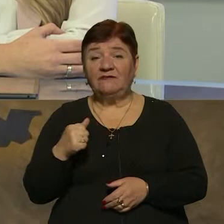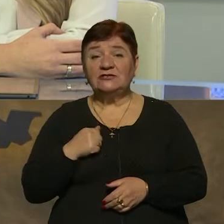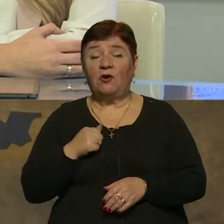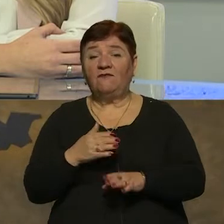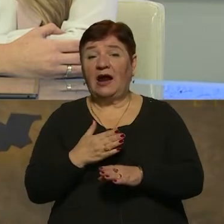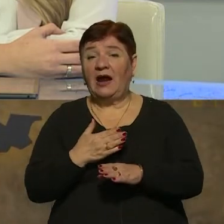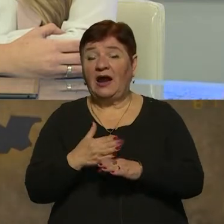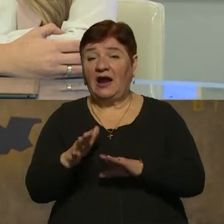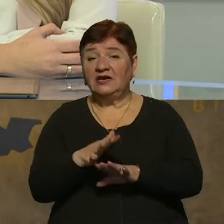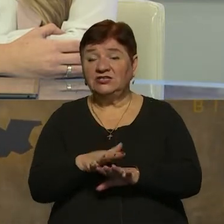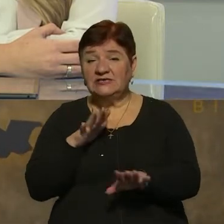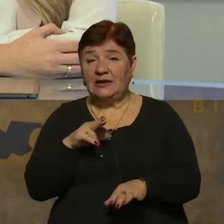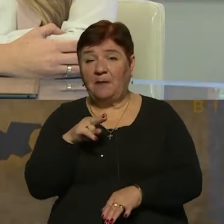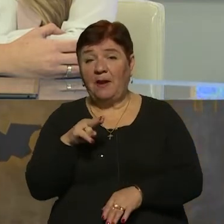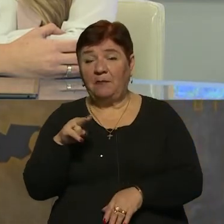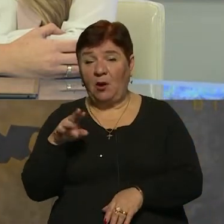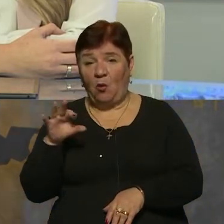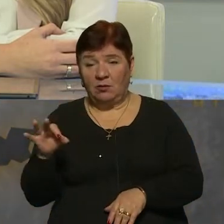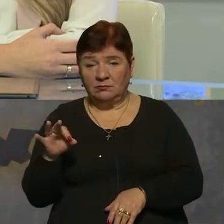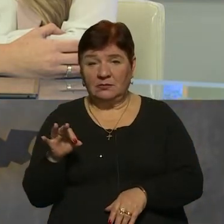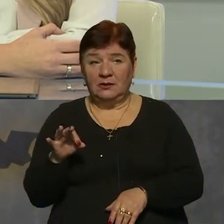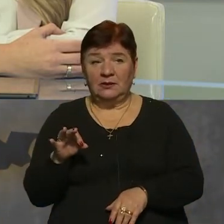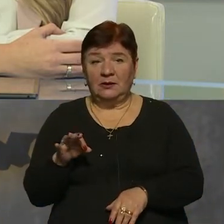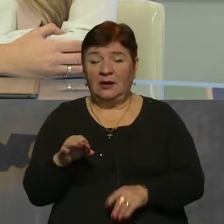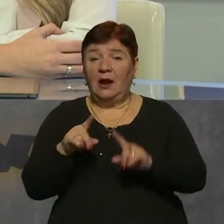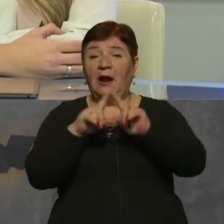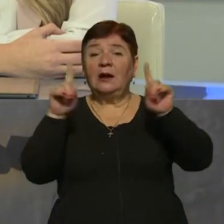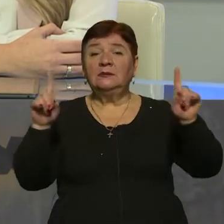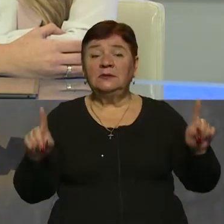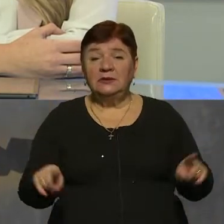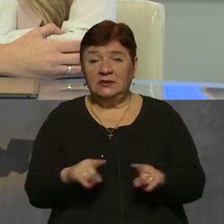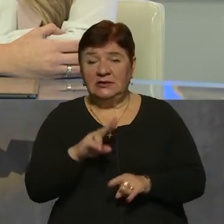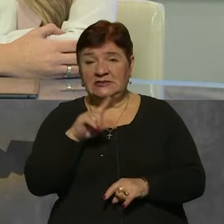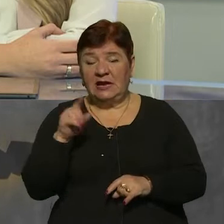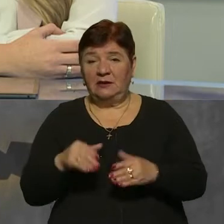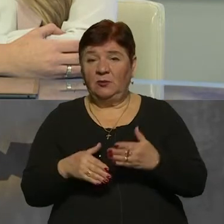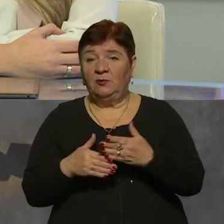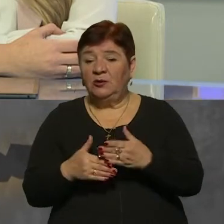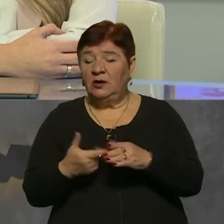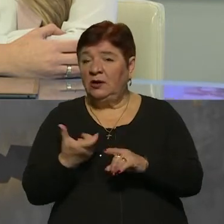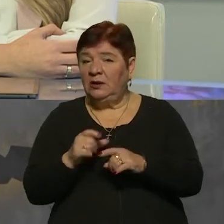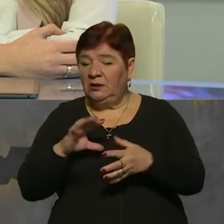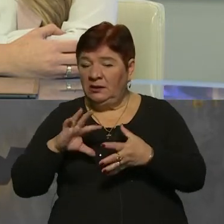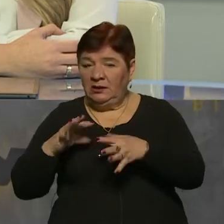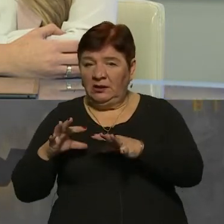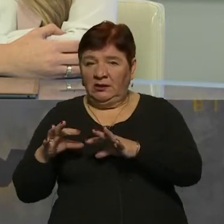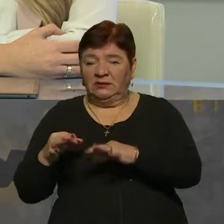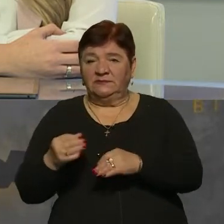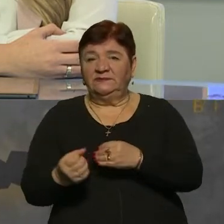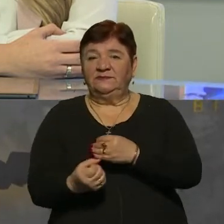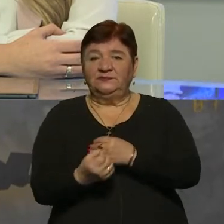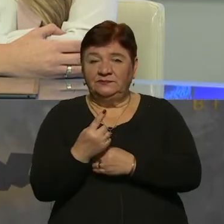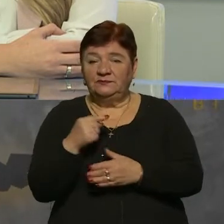ЄППО, тобто мапа, на якій за допомогою дуже складного алгоритму з